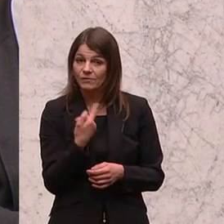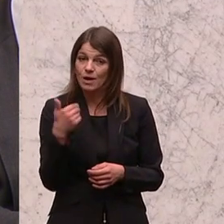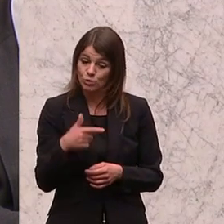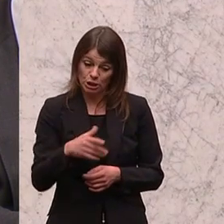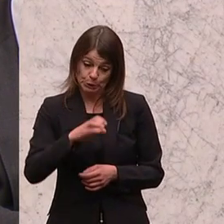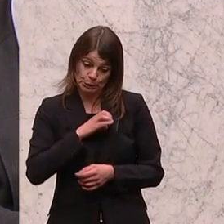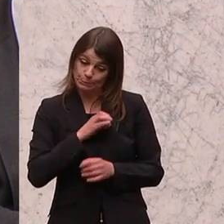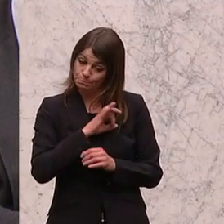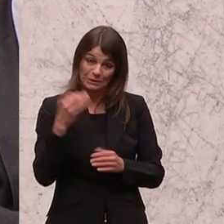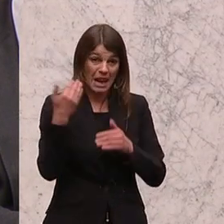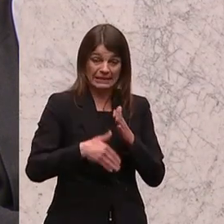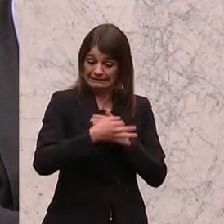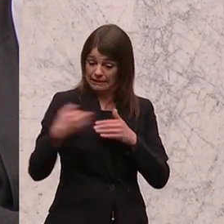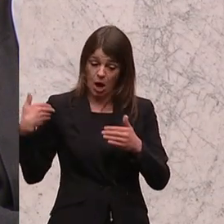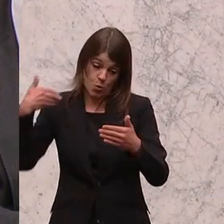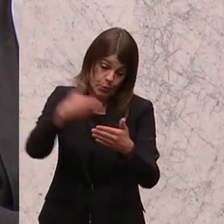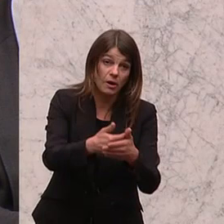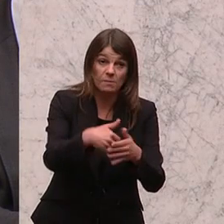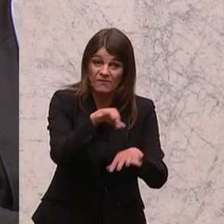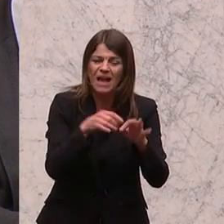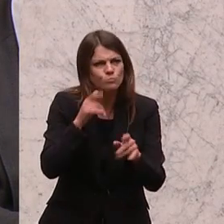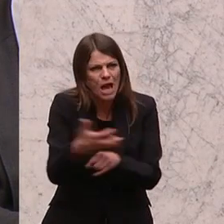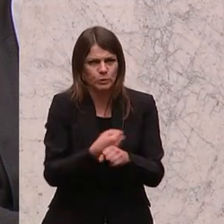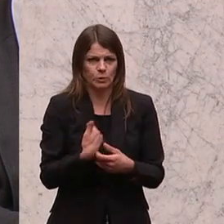bis zum letzten Tag vor der Wahl auch nützen sollten.